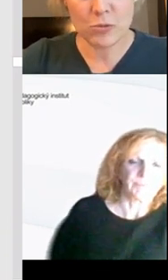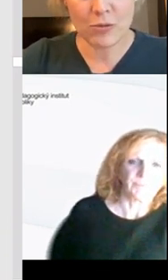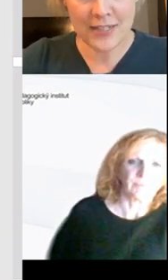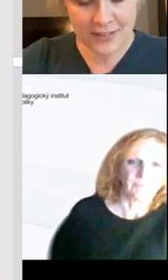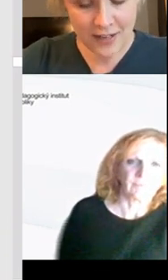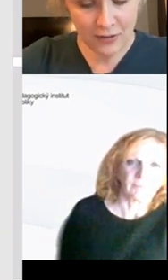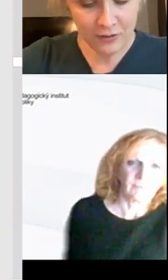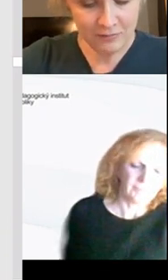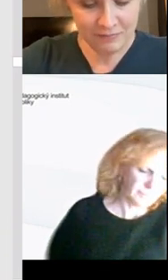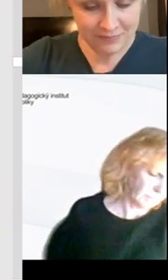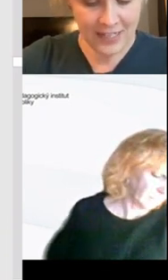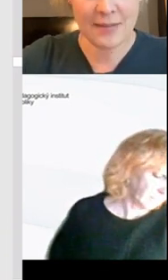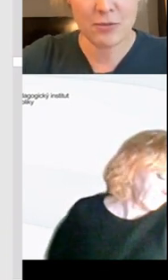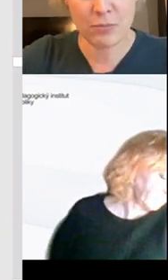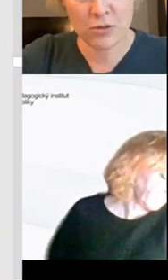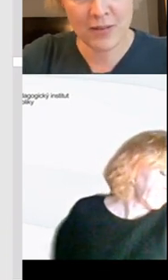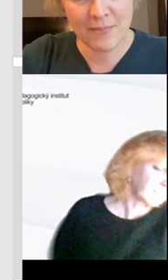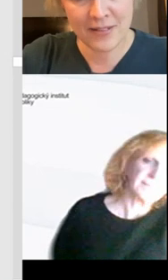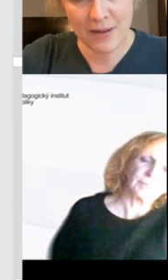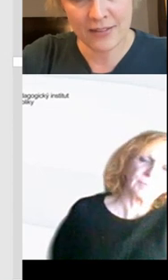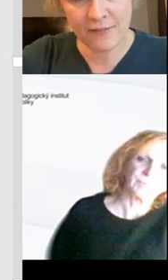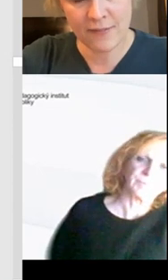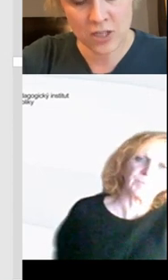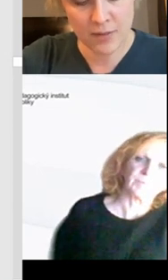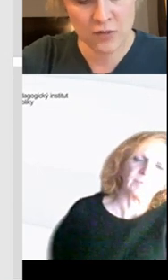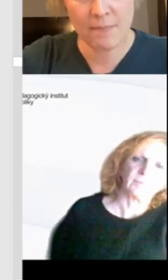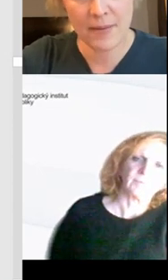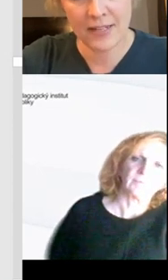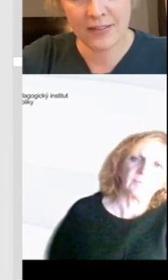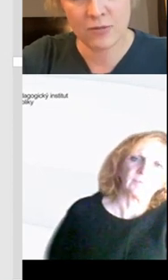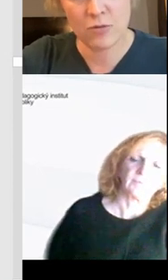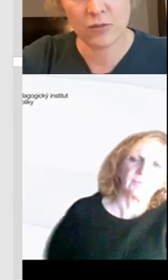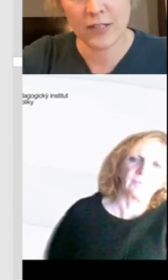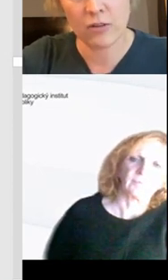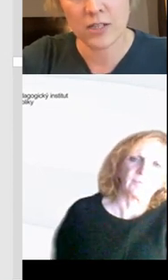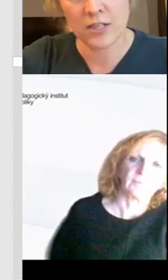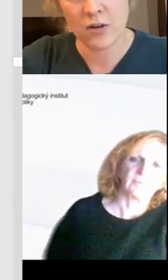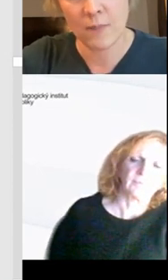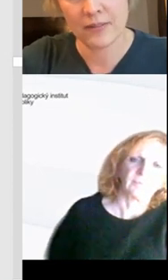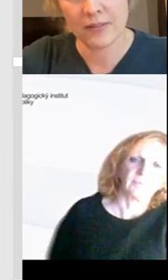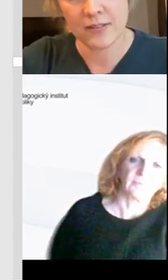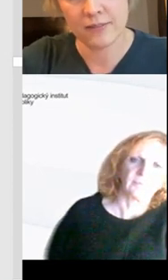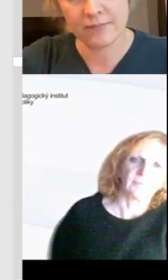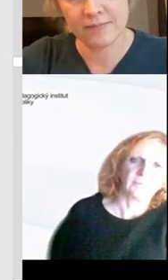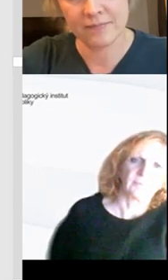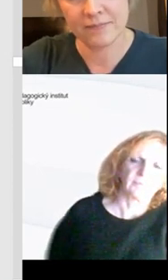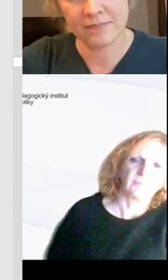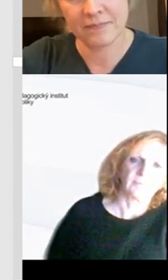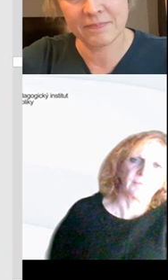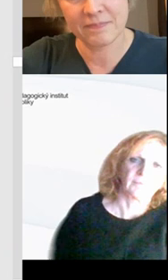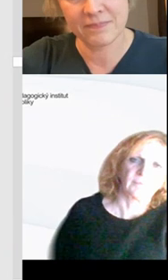já na to půjdu z druhé strany, jo. Jakým způsobem máte ve vašem ŠVP ukotveny ostatní kompetence?